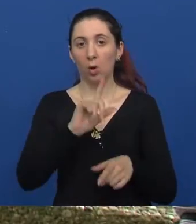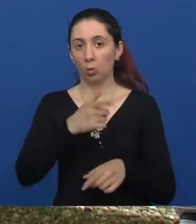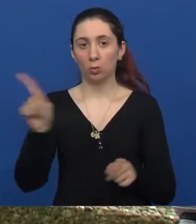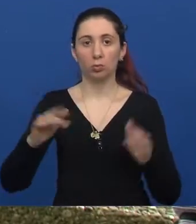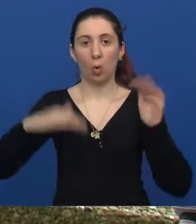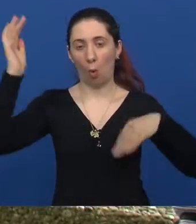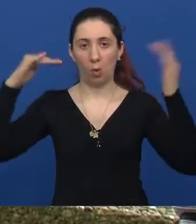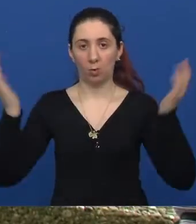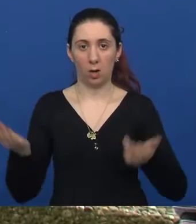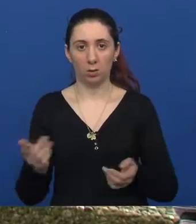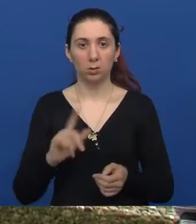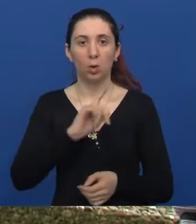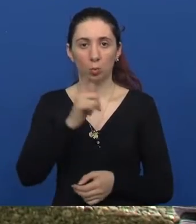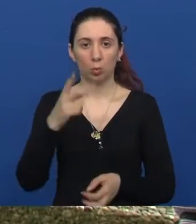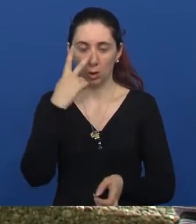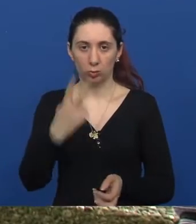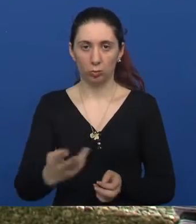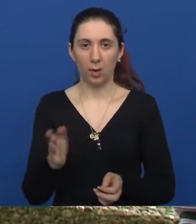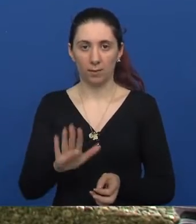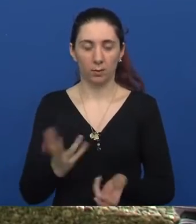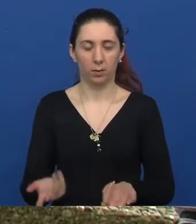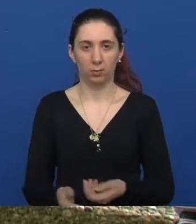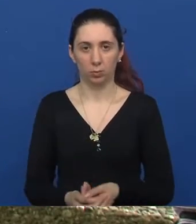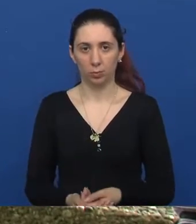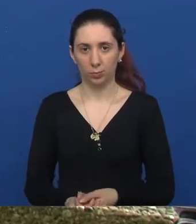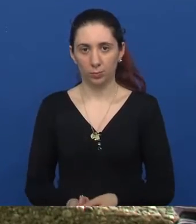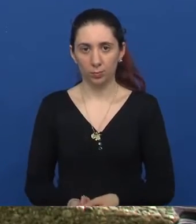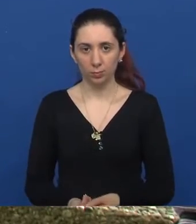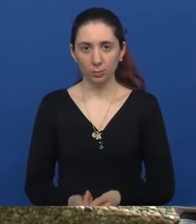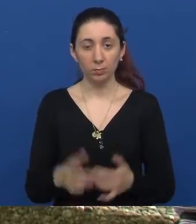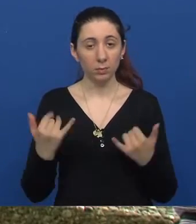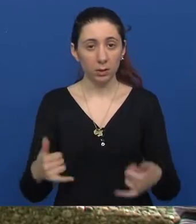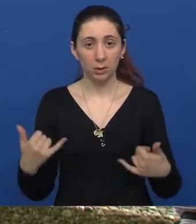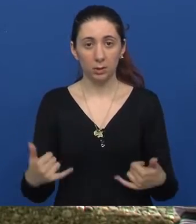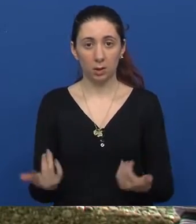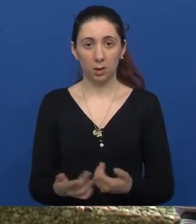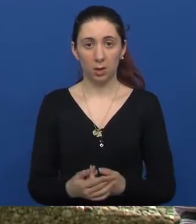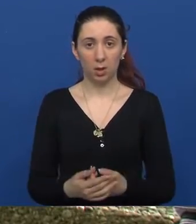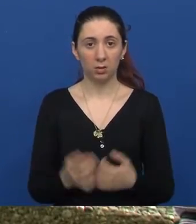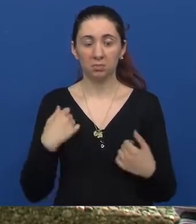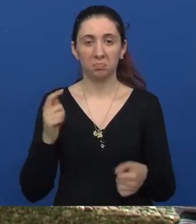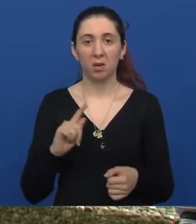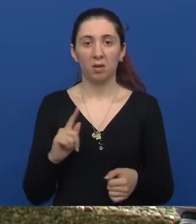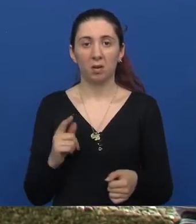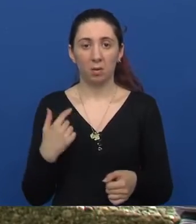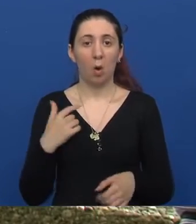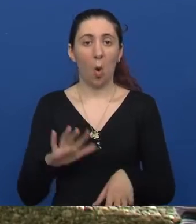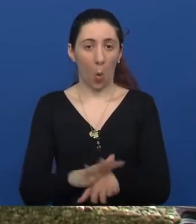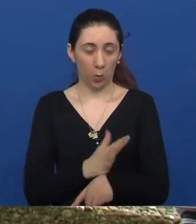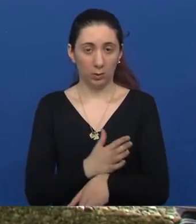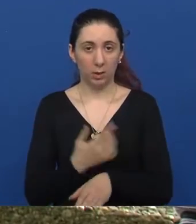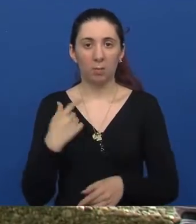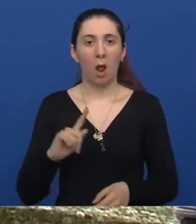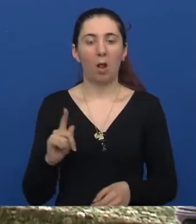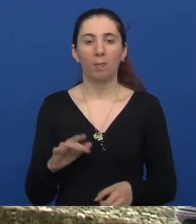odrasli, pa su drugačije gledali na to. I evo, danas uopće ne doživljavam. Osjetim, ali ne